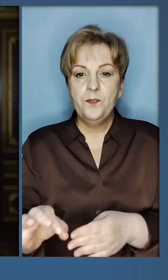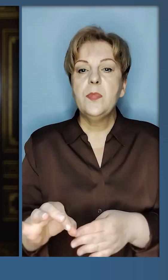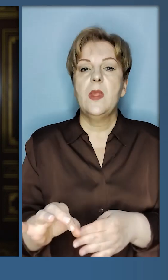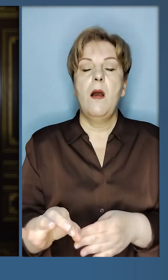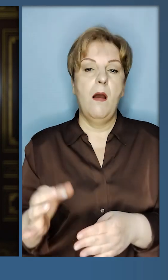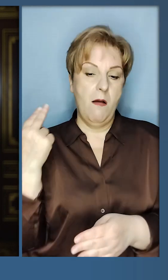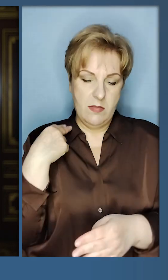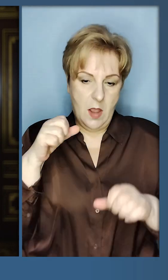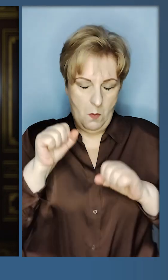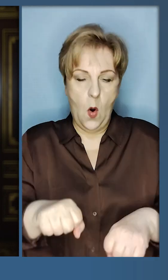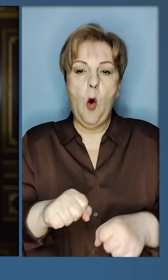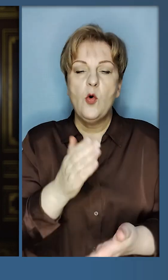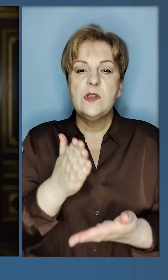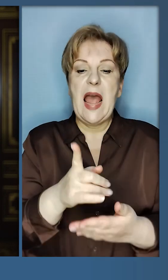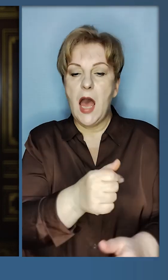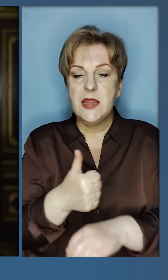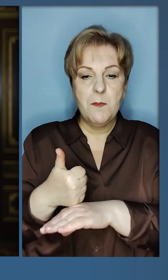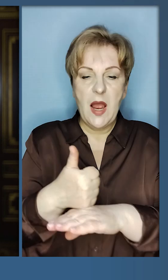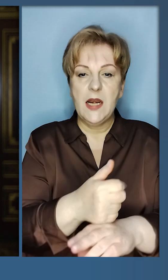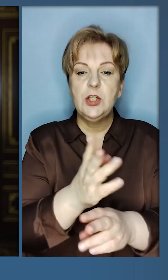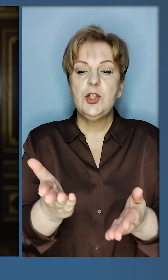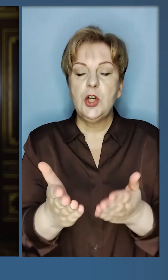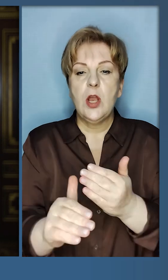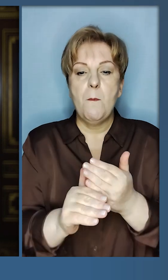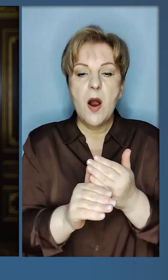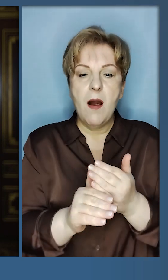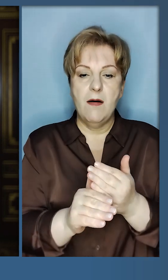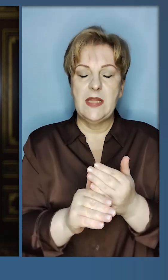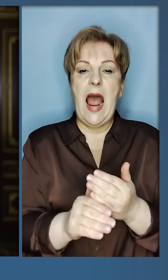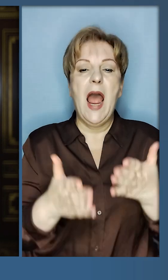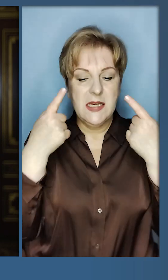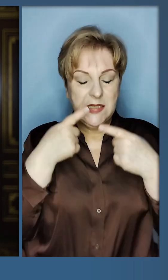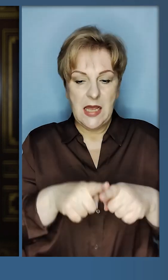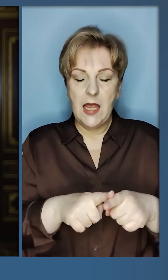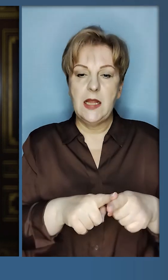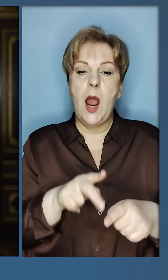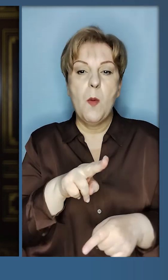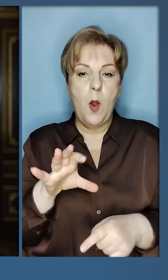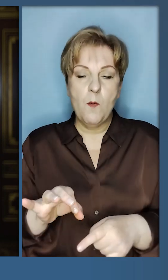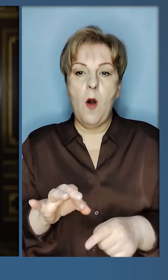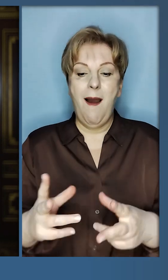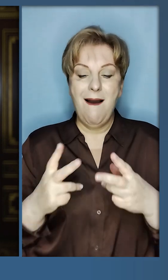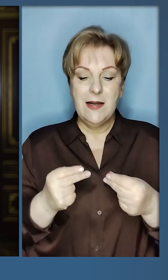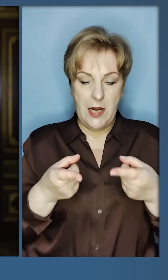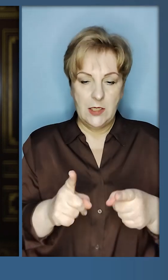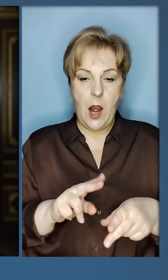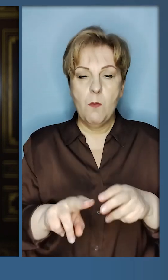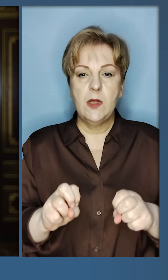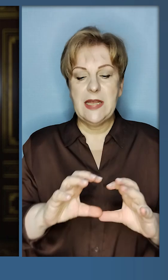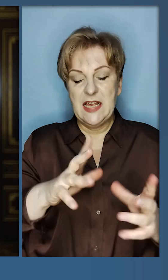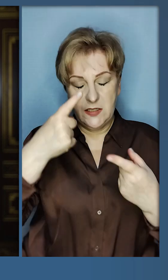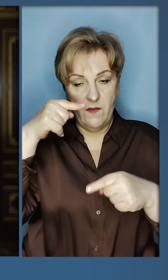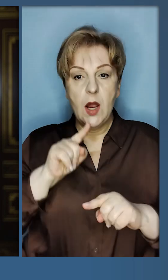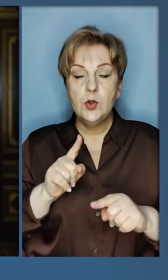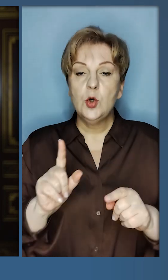Сполучене королівство може стати тим лідером, чия допомога системами ППО гарантуватиме реальну безпеку. Світ